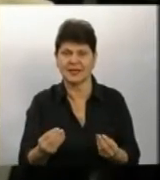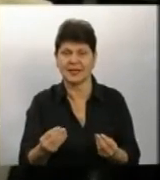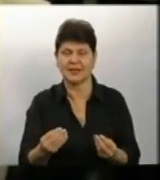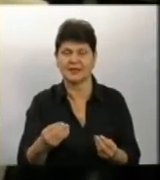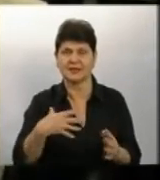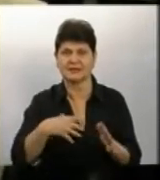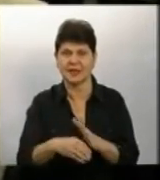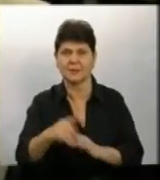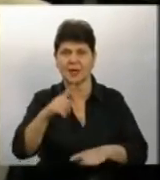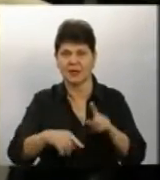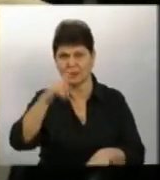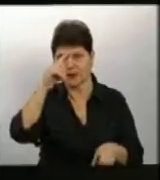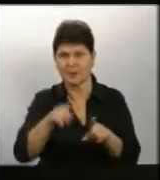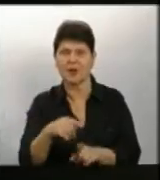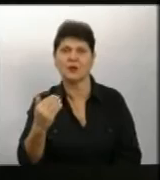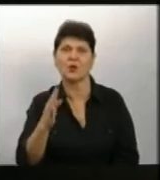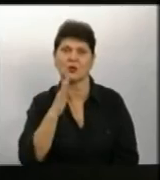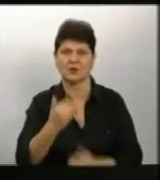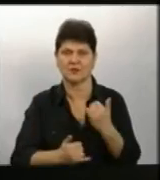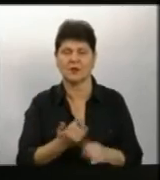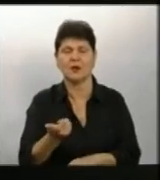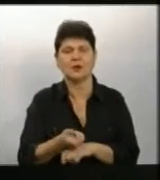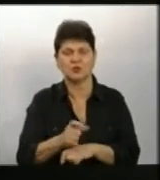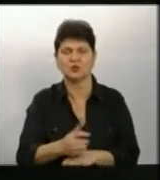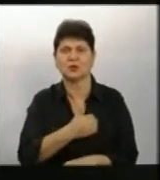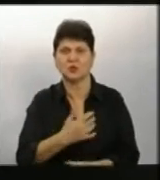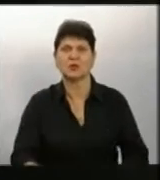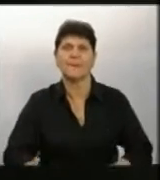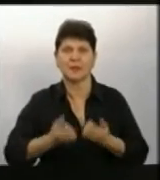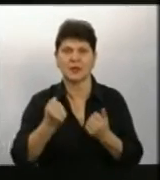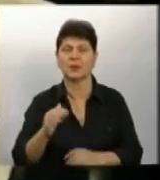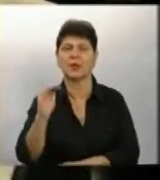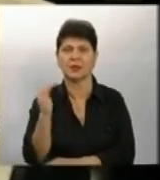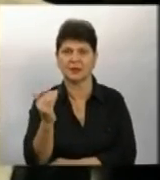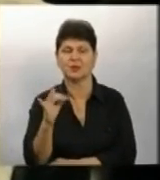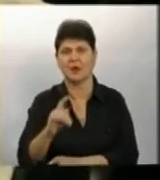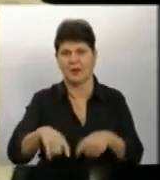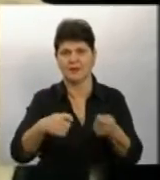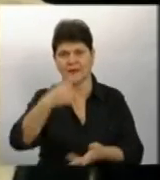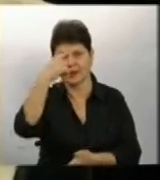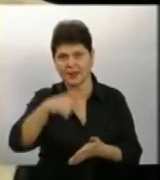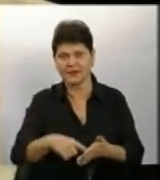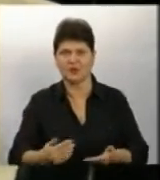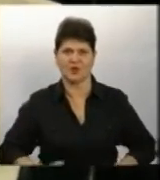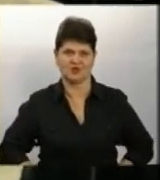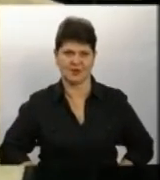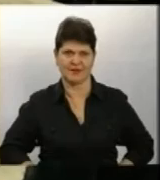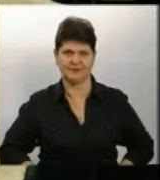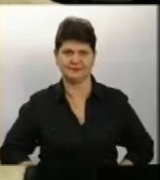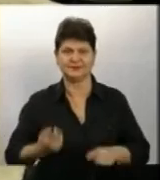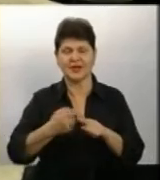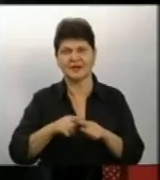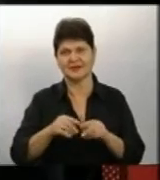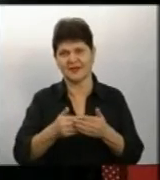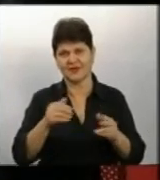загинув рідний брат і його дівчина Мені дуже хочеться підтримати цю дитину і дати їй надію на життя Це від